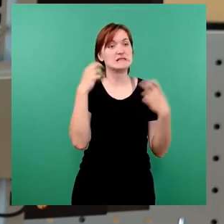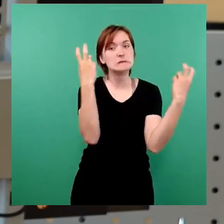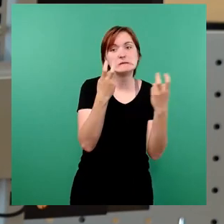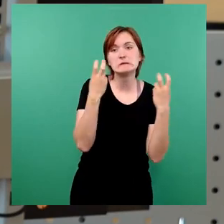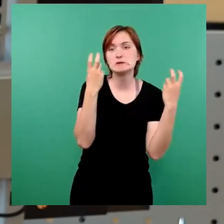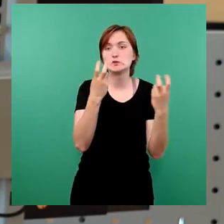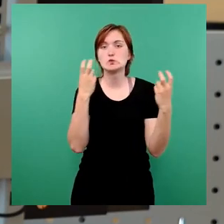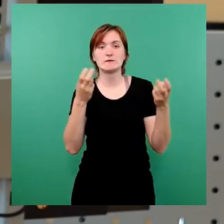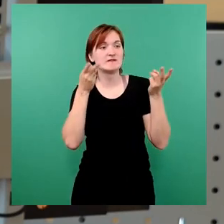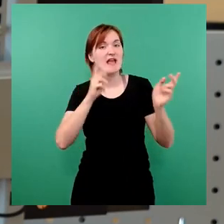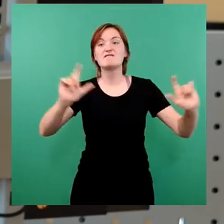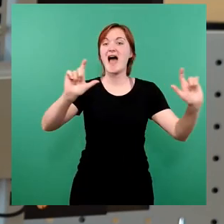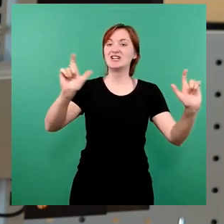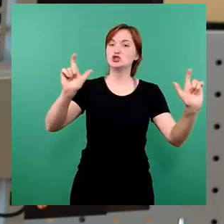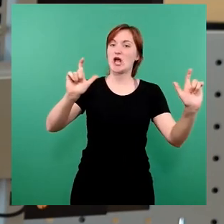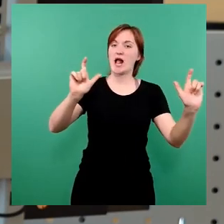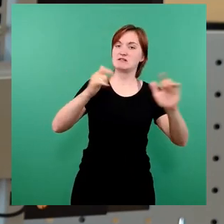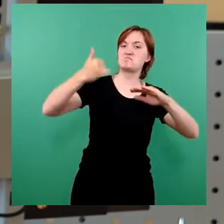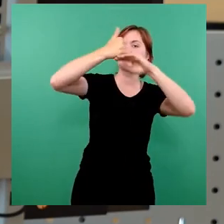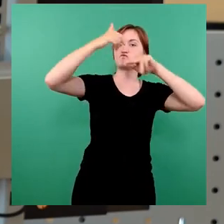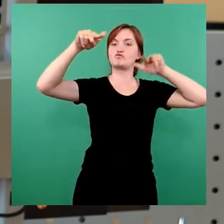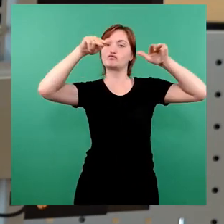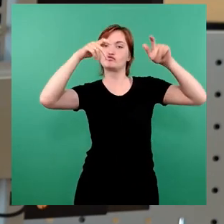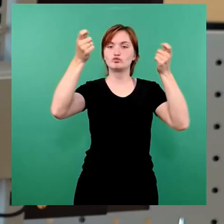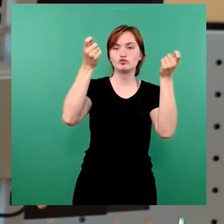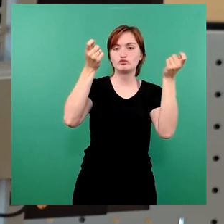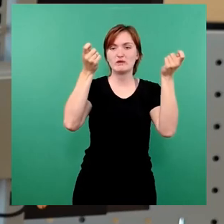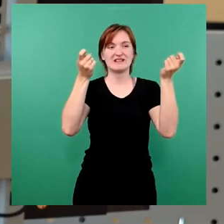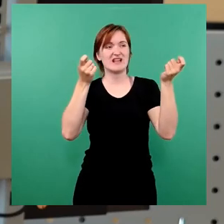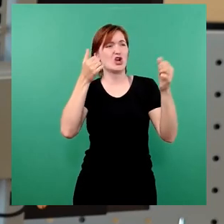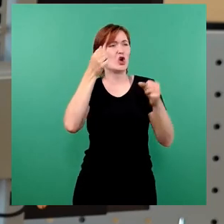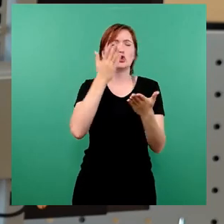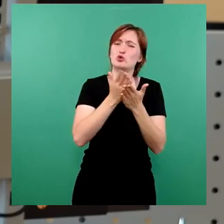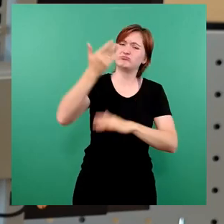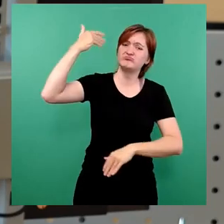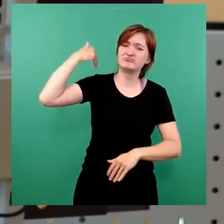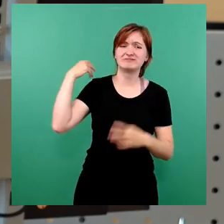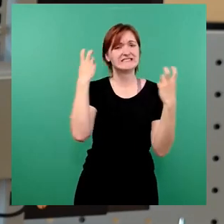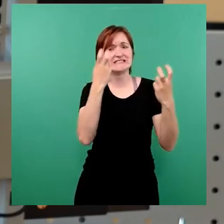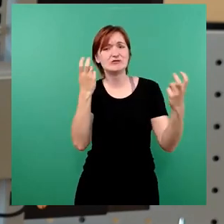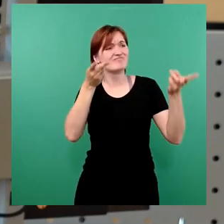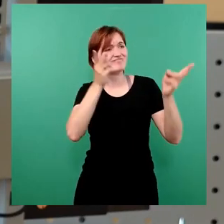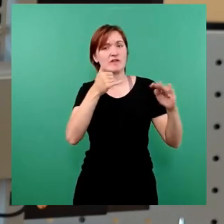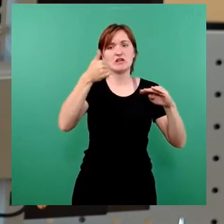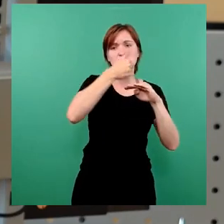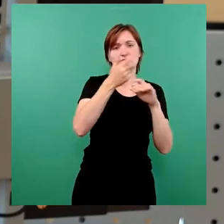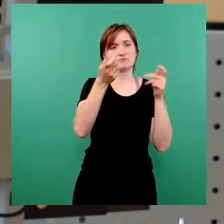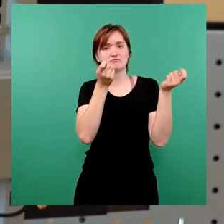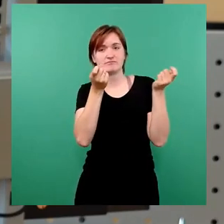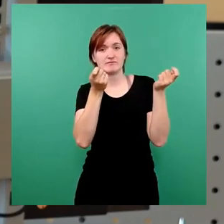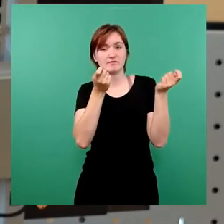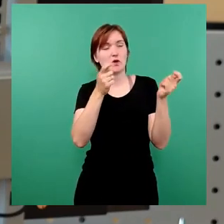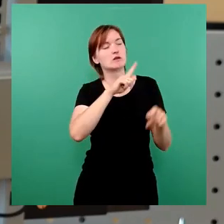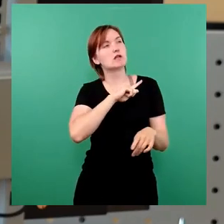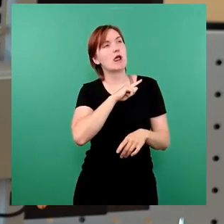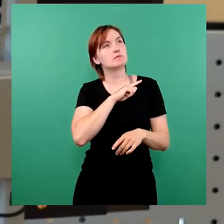Gesamtveranstalter. Und da wird ja schon seit vielen Jahren danach gesucht. Und Eva Jenichen ist, wenn ich jetzt richtig rechnen